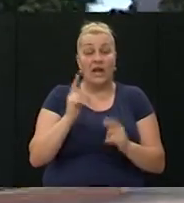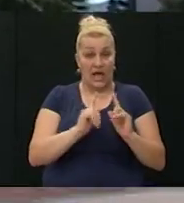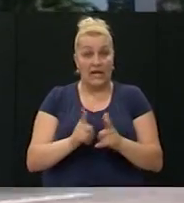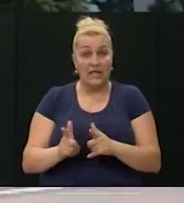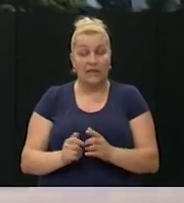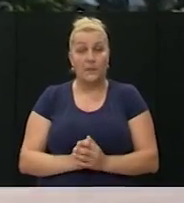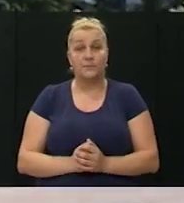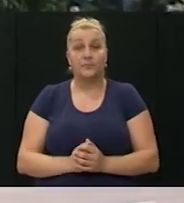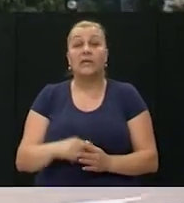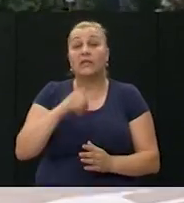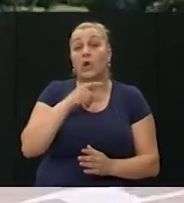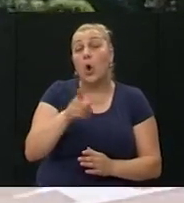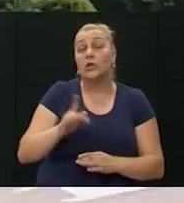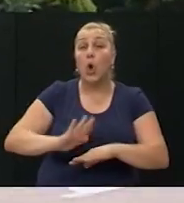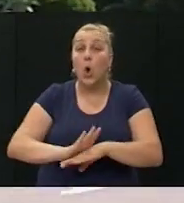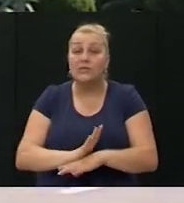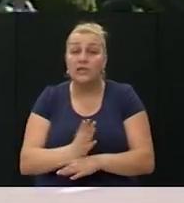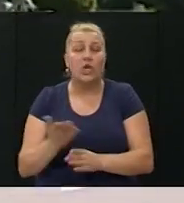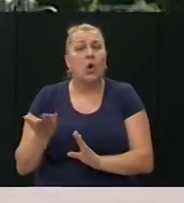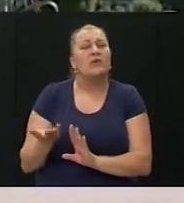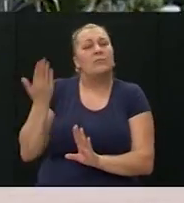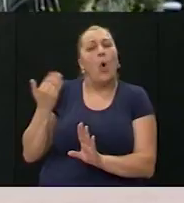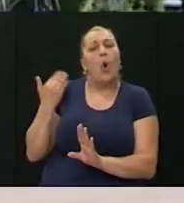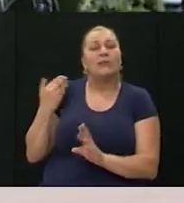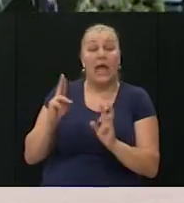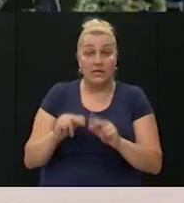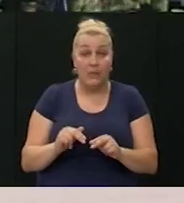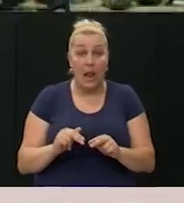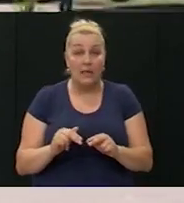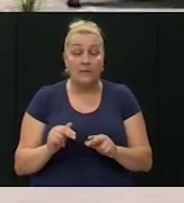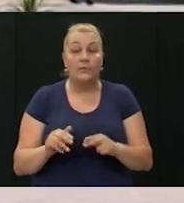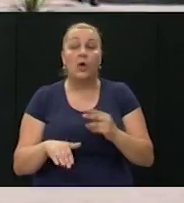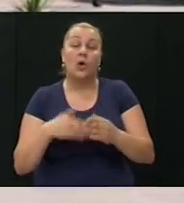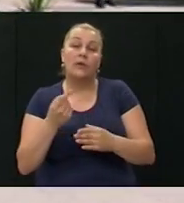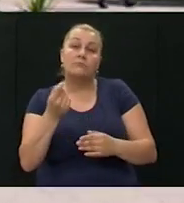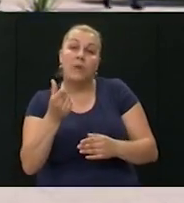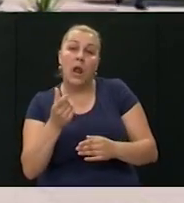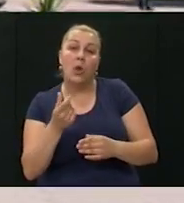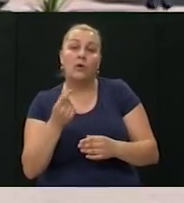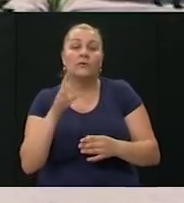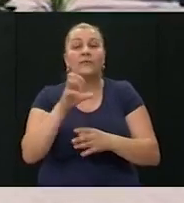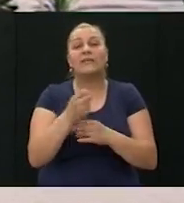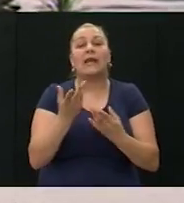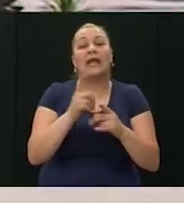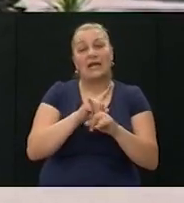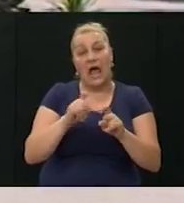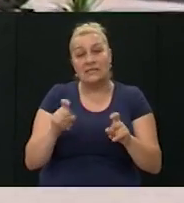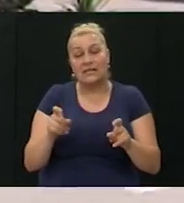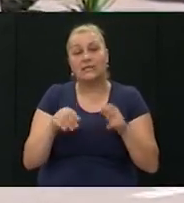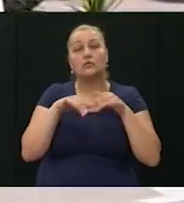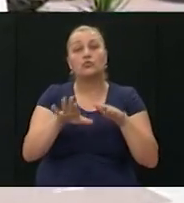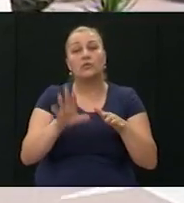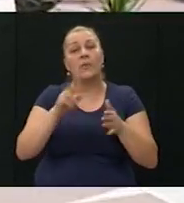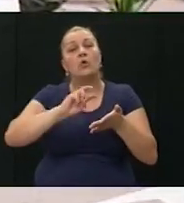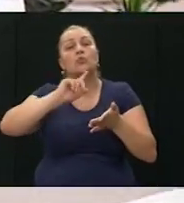i onih osjećaja koje smo onda imali, onda malo uočite i neke razlike, uočite da su ljudi